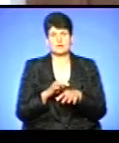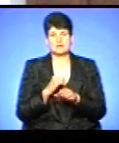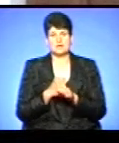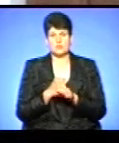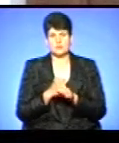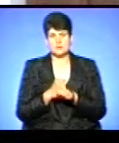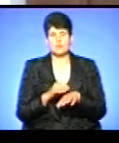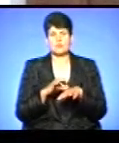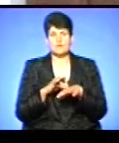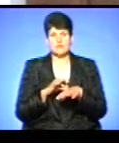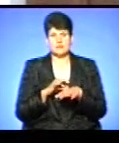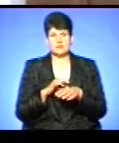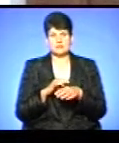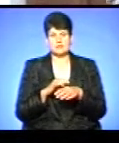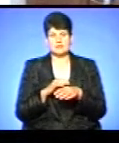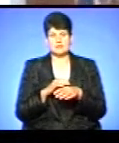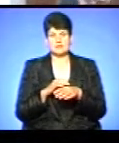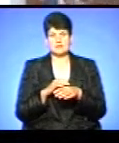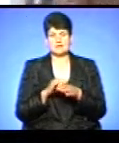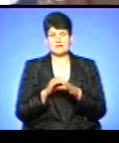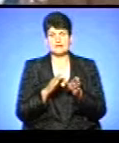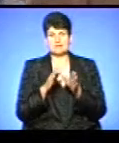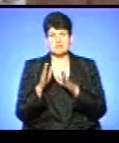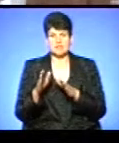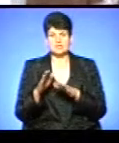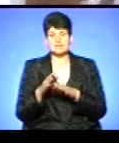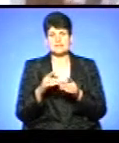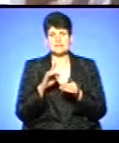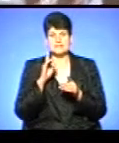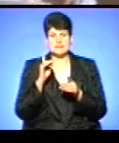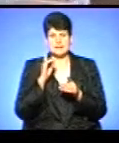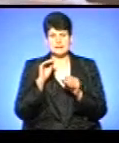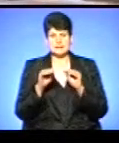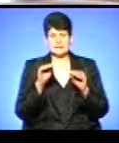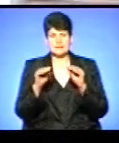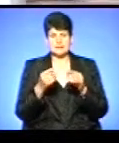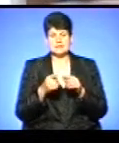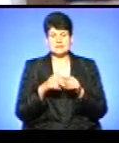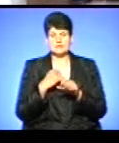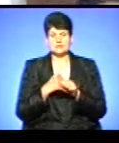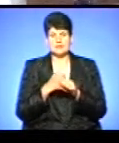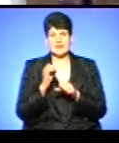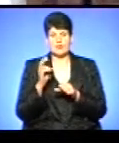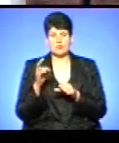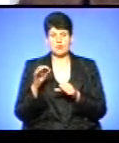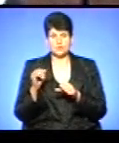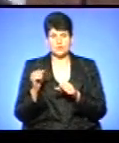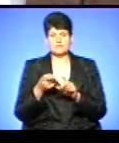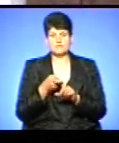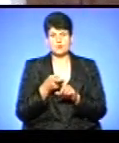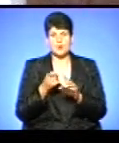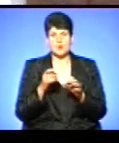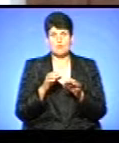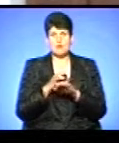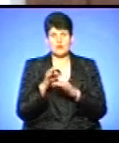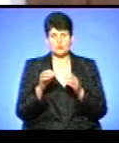проведений демонтаж зелених насаджень, ці всі речі узгоджені із екологією і в межах проєктної документації, яка пройшла